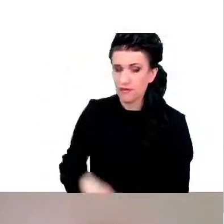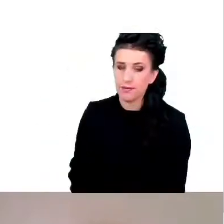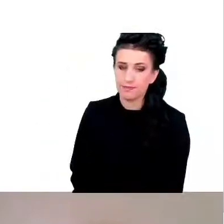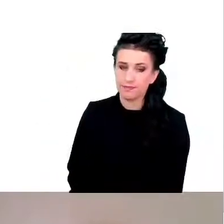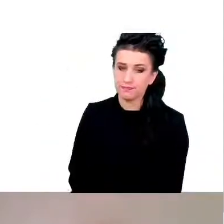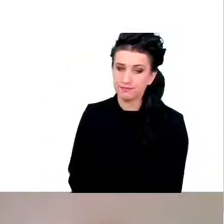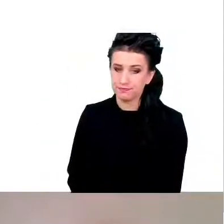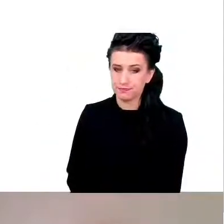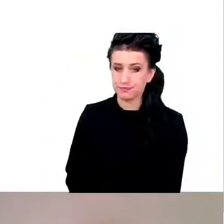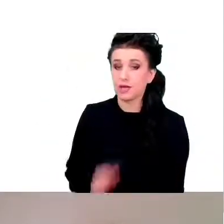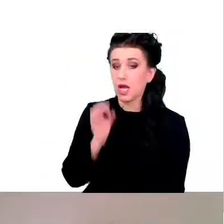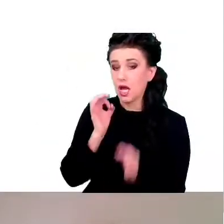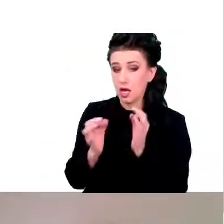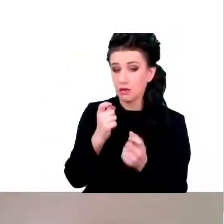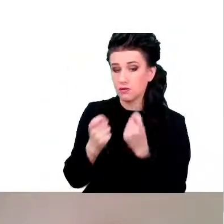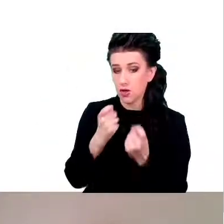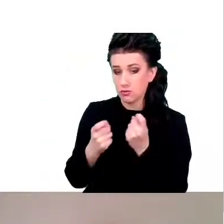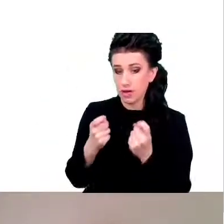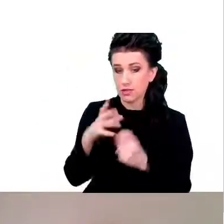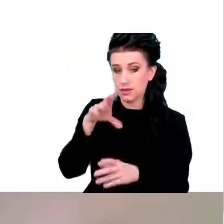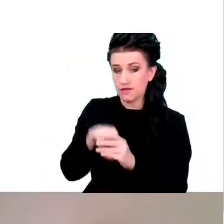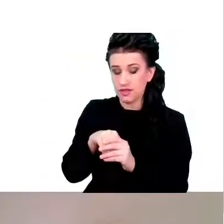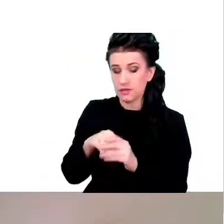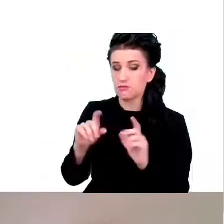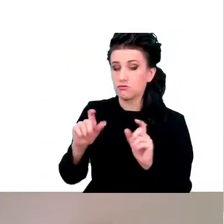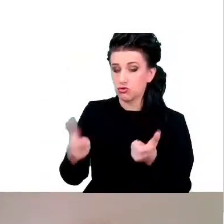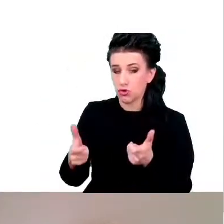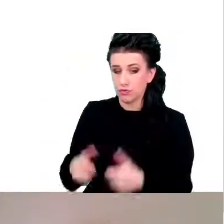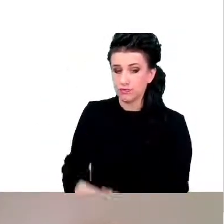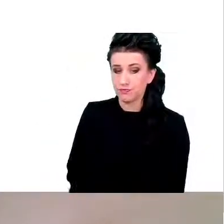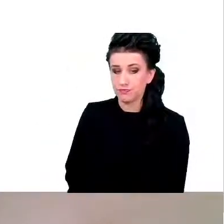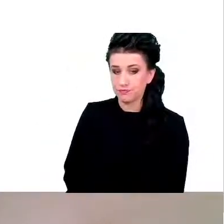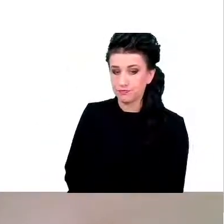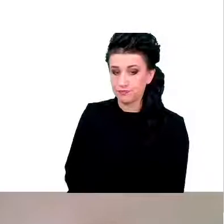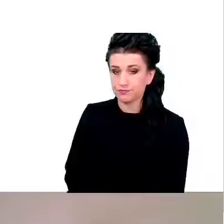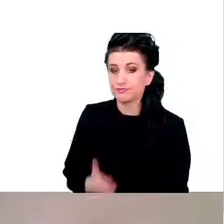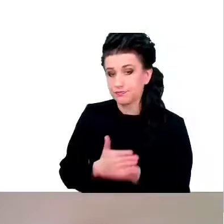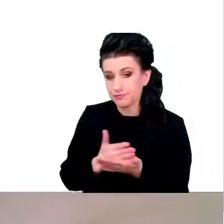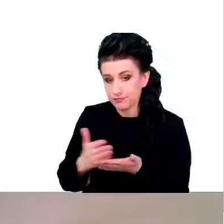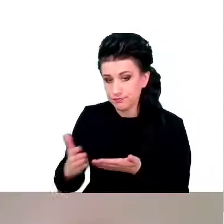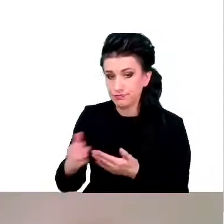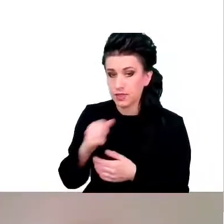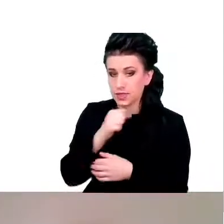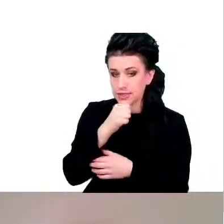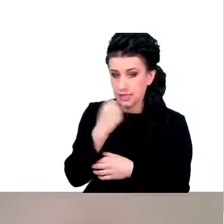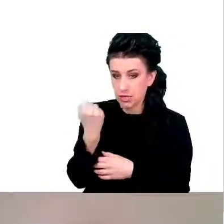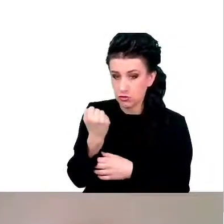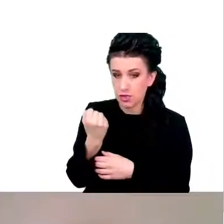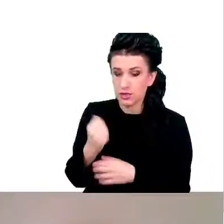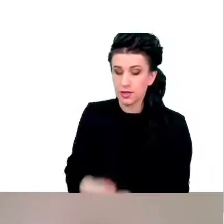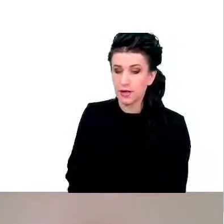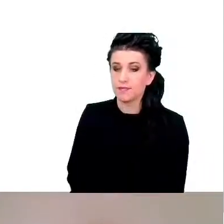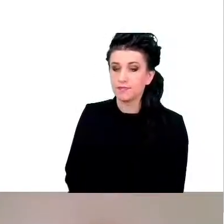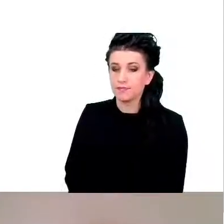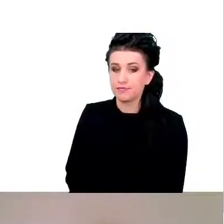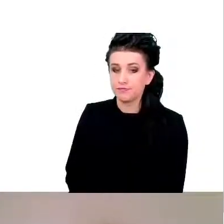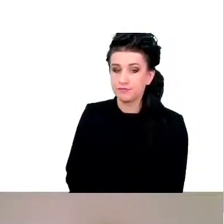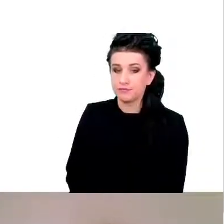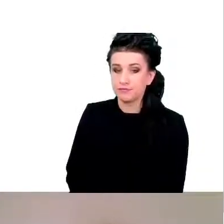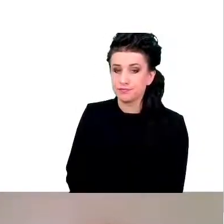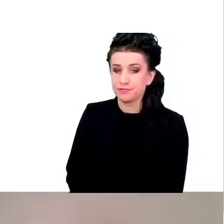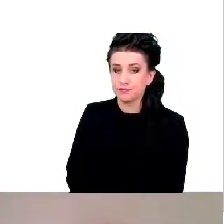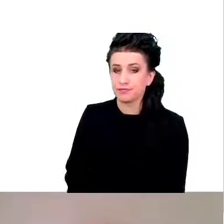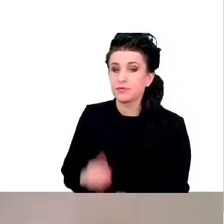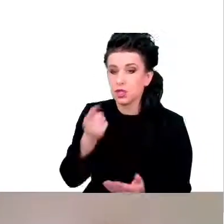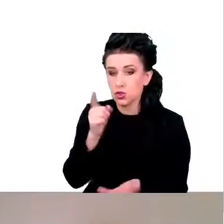w trakcie starzenia niektóre zdolności poznawcze